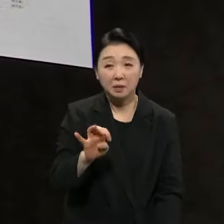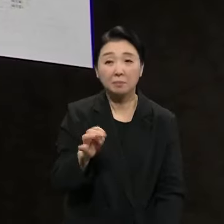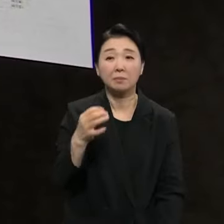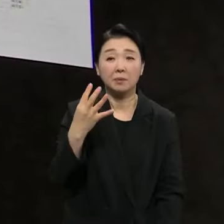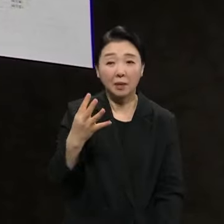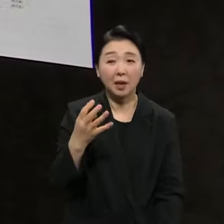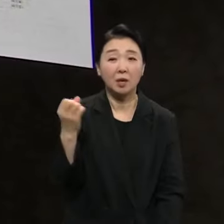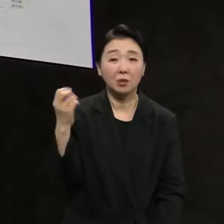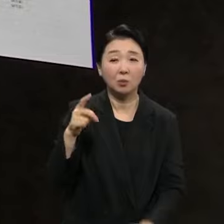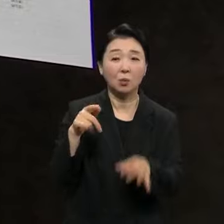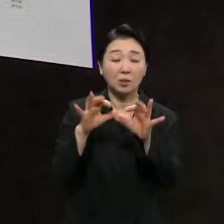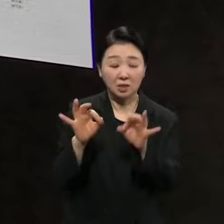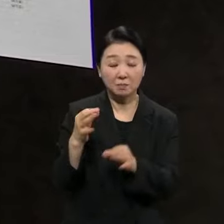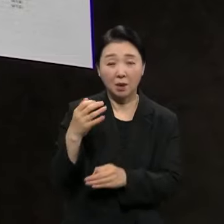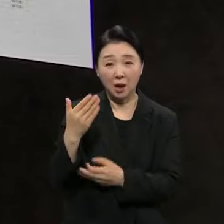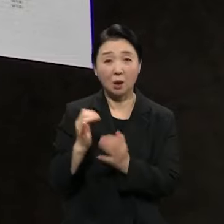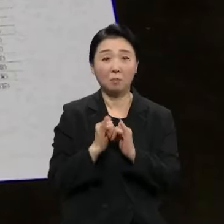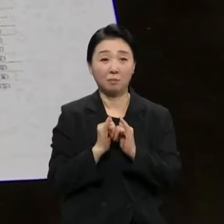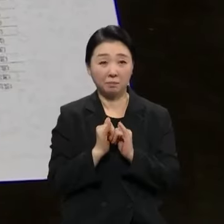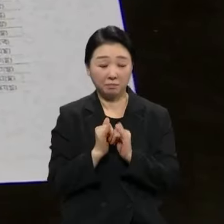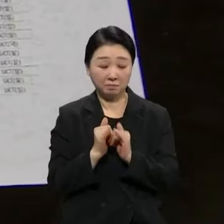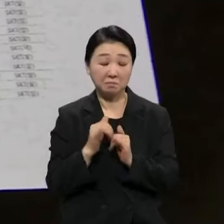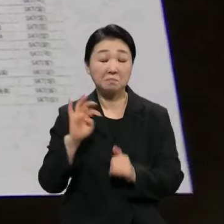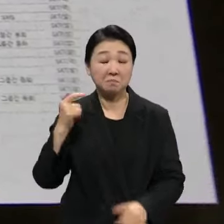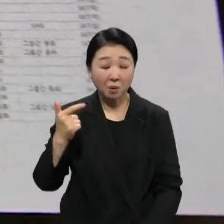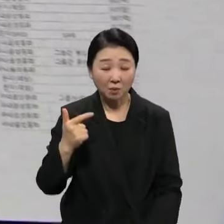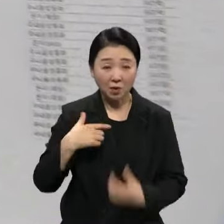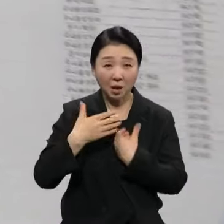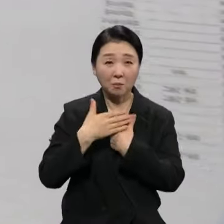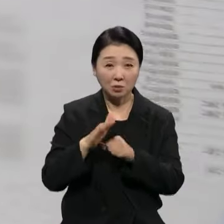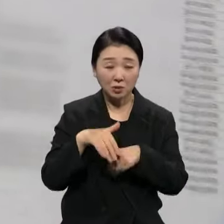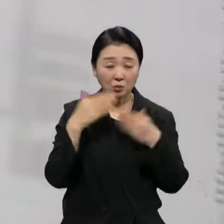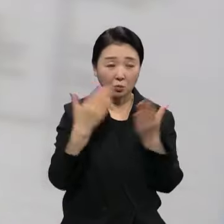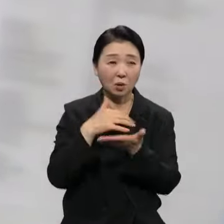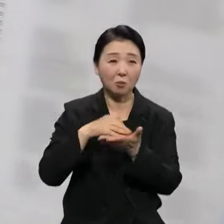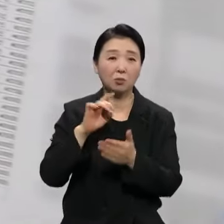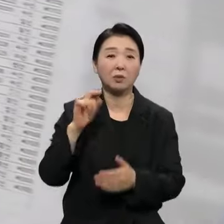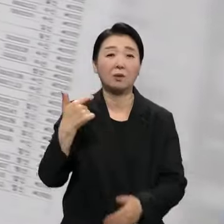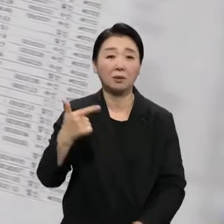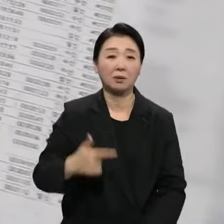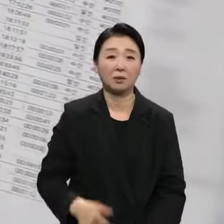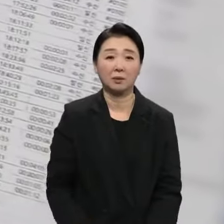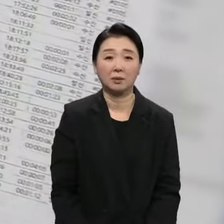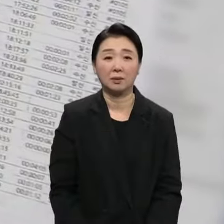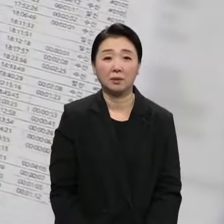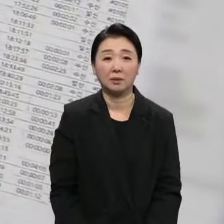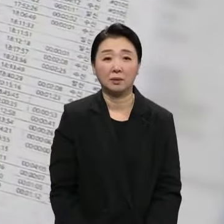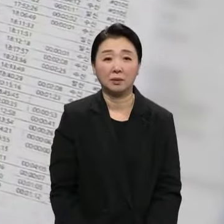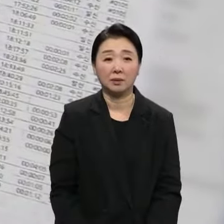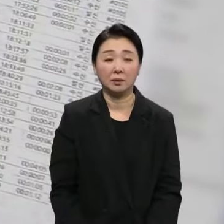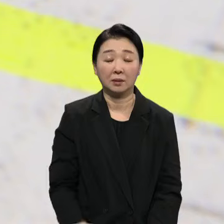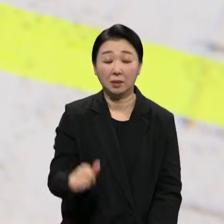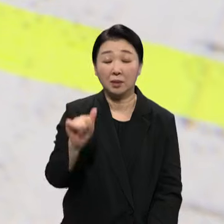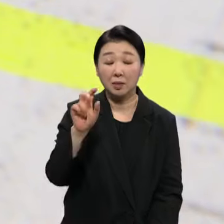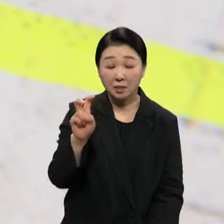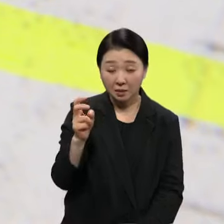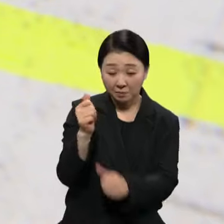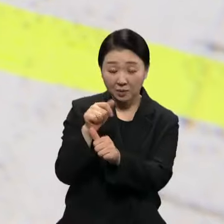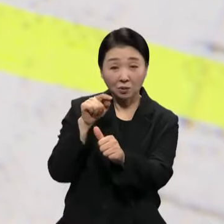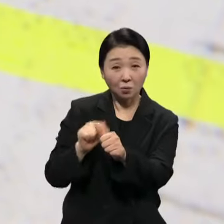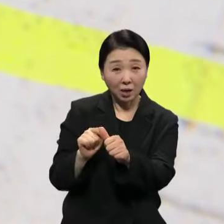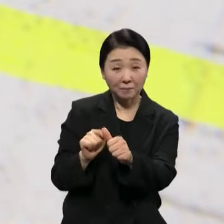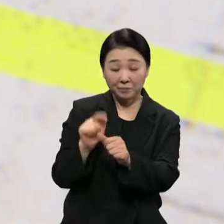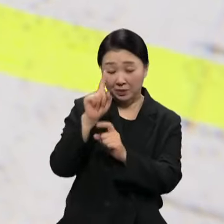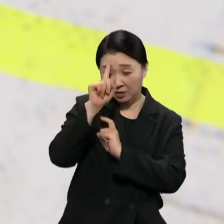안보실 행정관과 9번 등 안보실과 통화만 16번 한 것으로 파악됐습니다. 특히 임 전 비서관과는 이 전